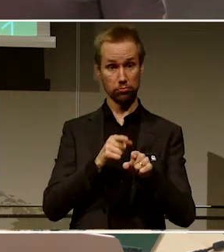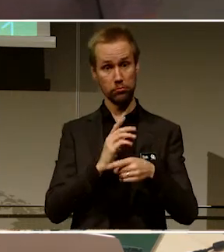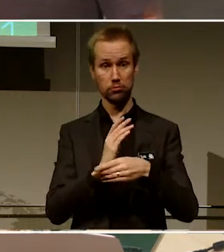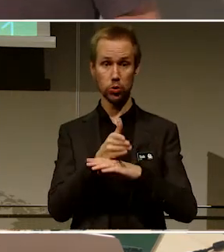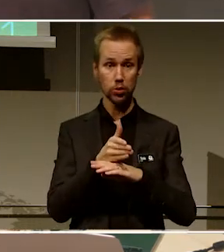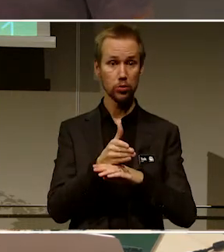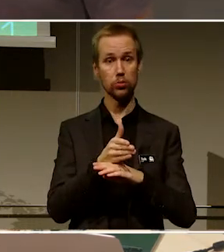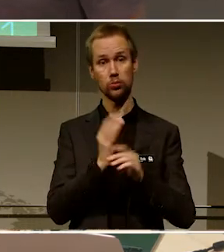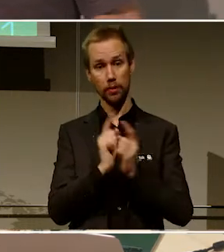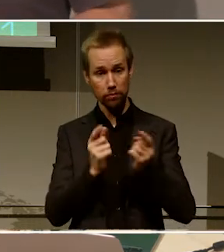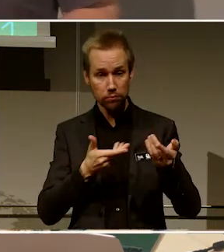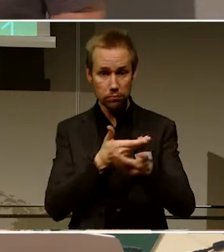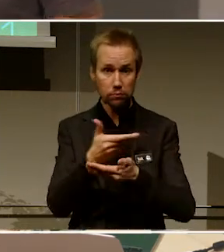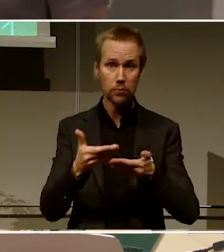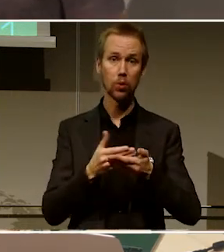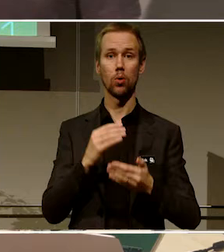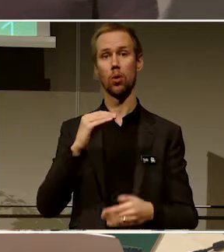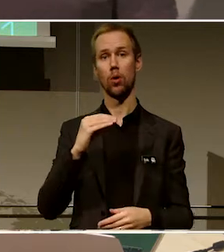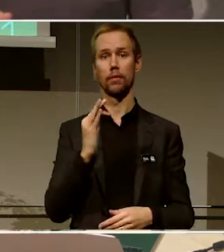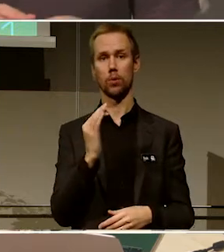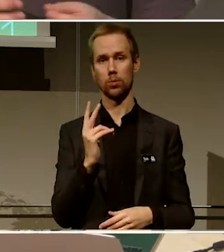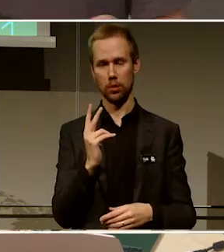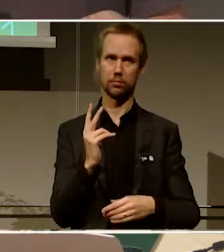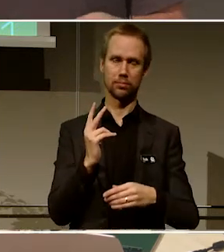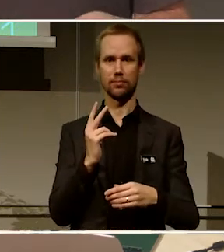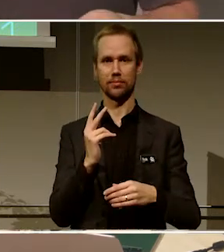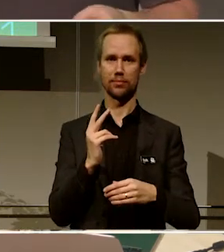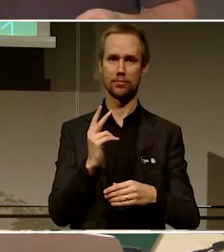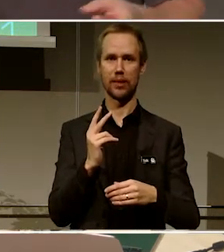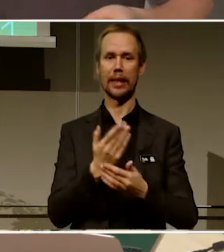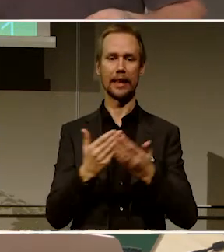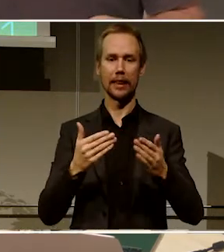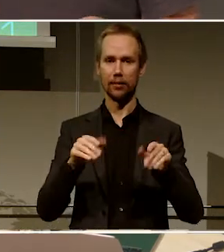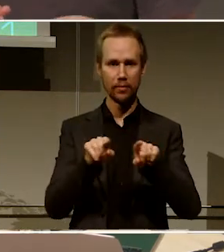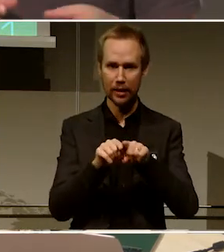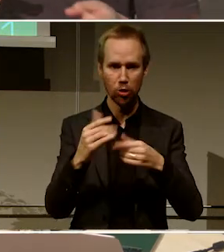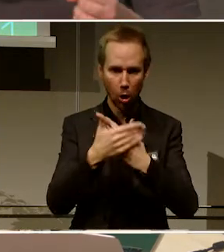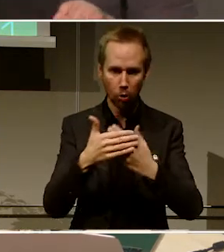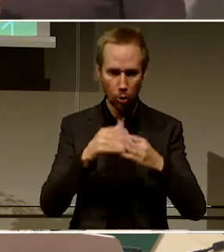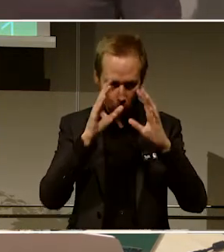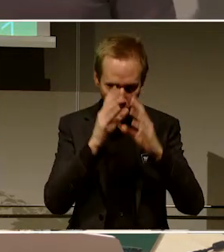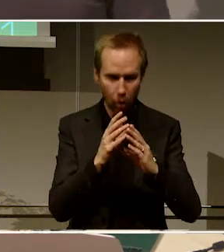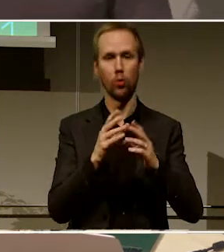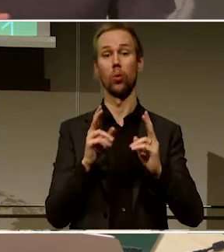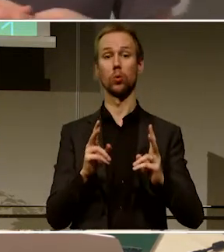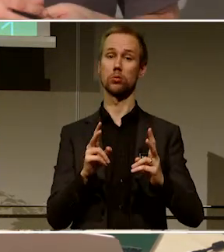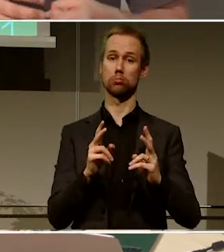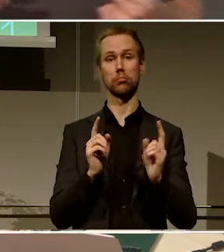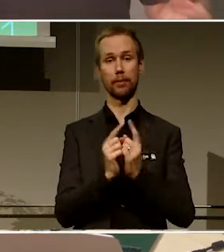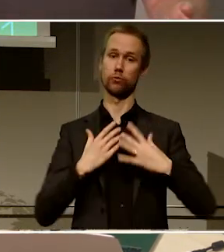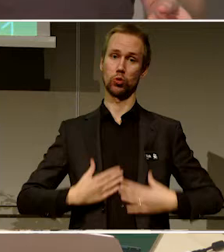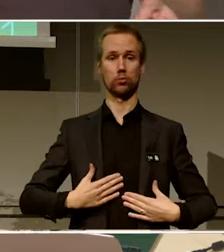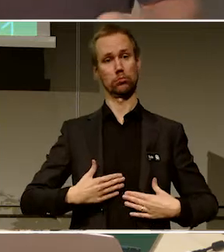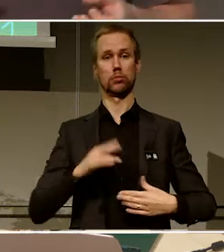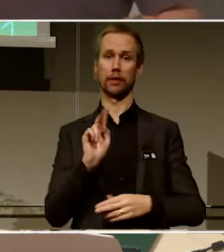IRL och AFK emellanåt och pratar som vanliga människor, inte bara via tangentbordet och diskuterar